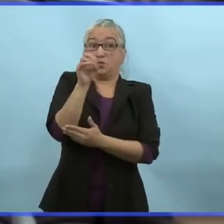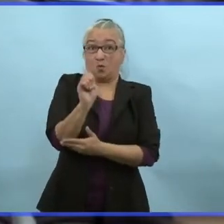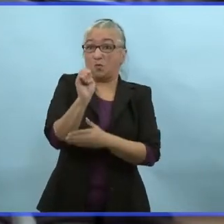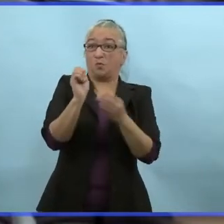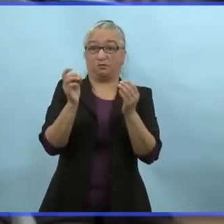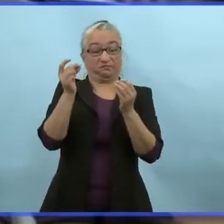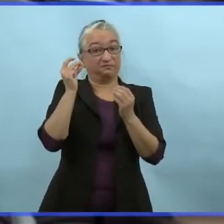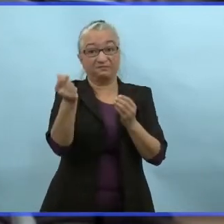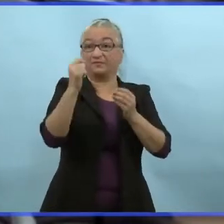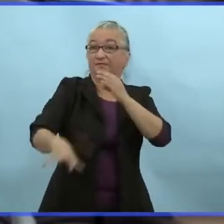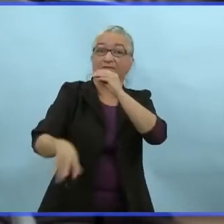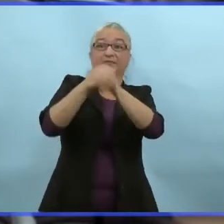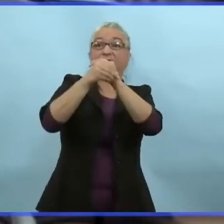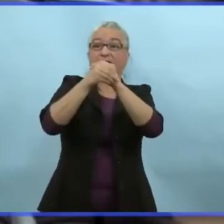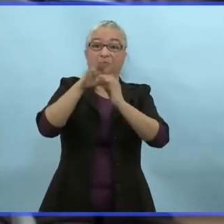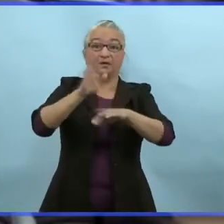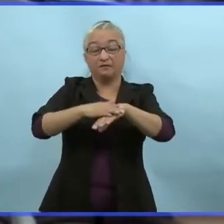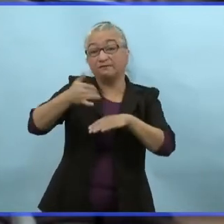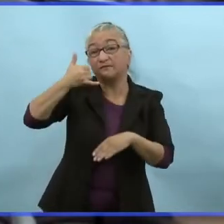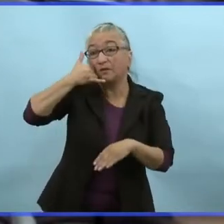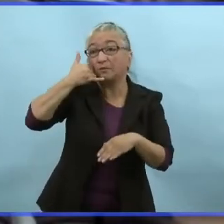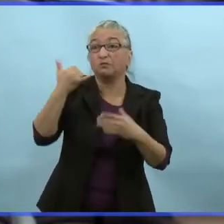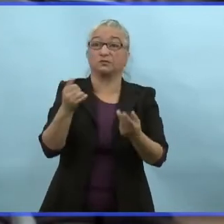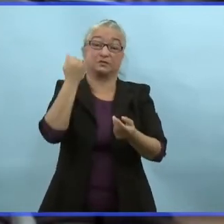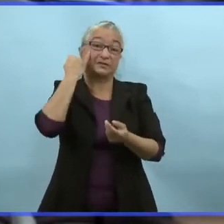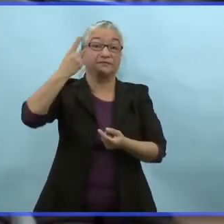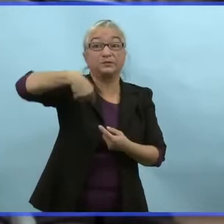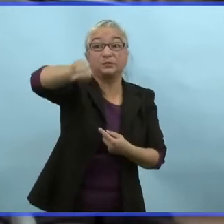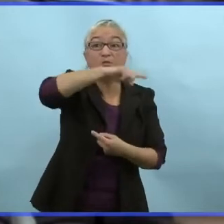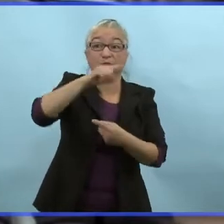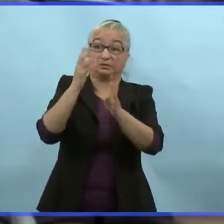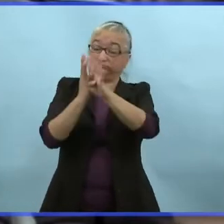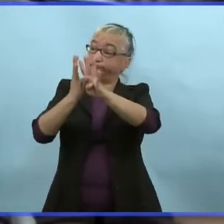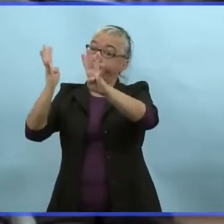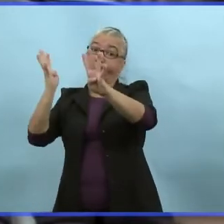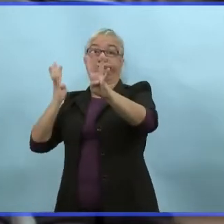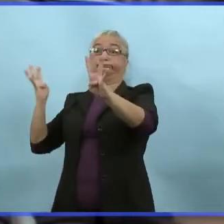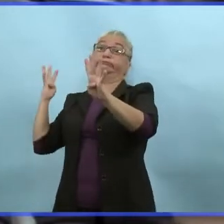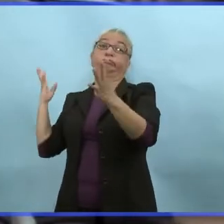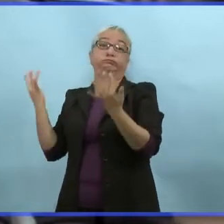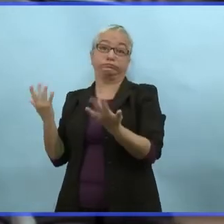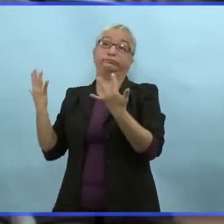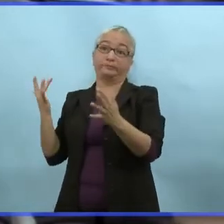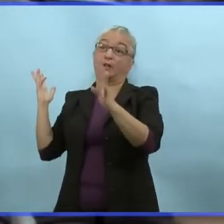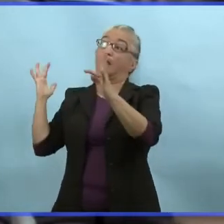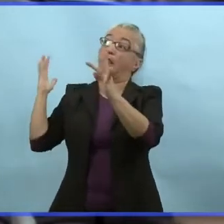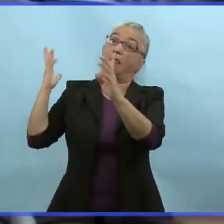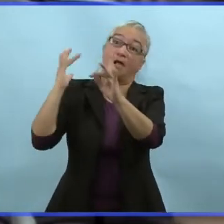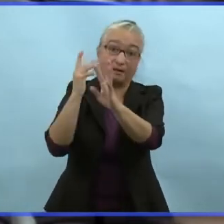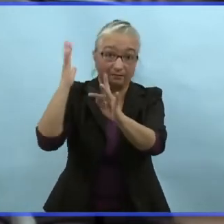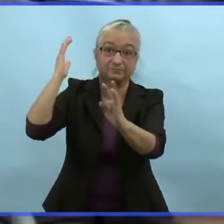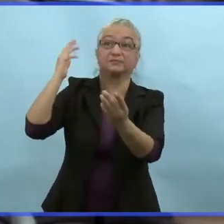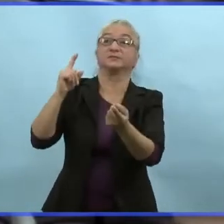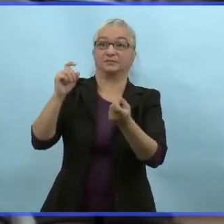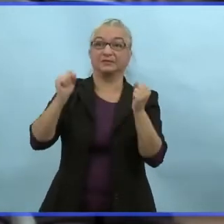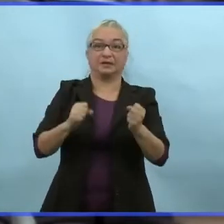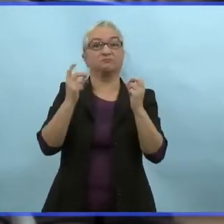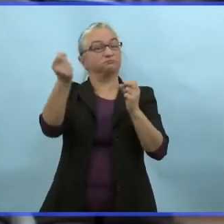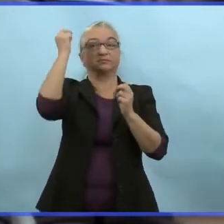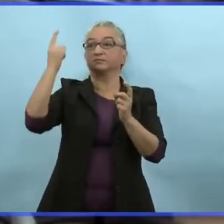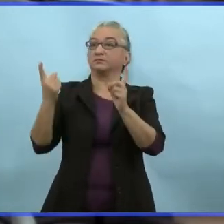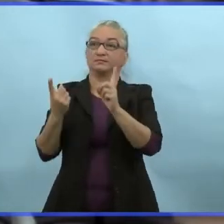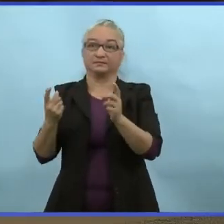Les codes QR sont très faciles à ajouter sur votre téléphone. Si vous êtes en ligne et que vous apercevez